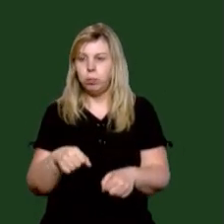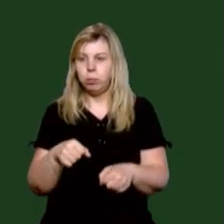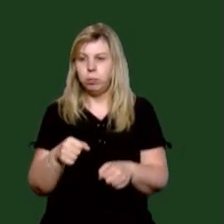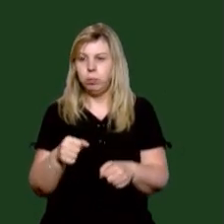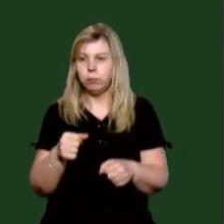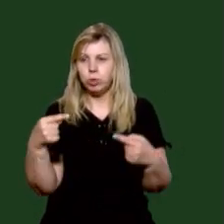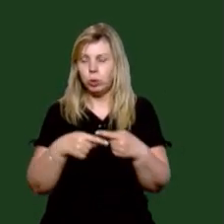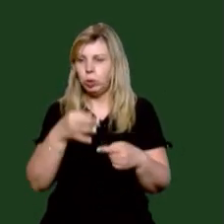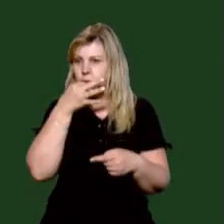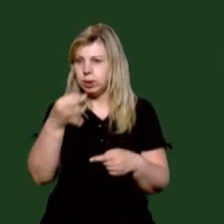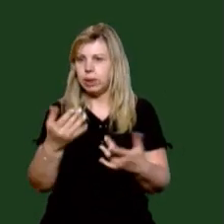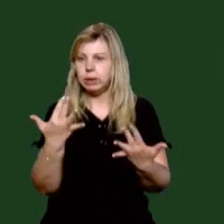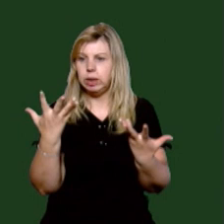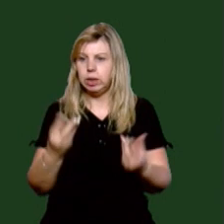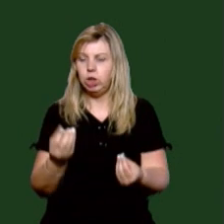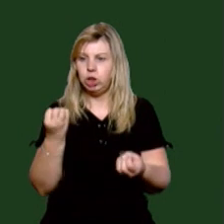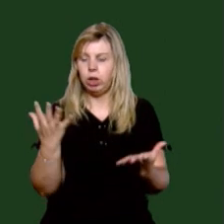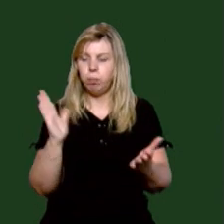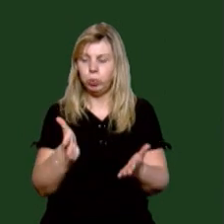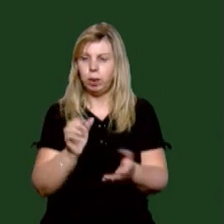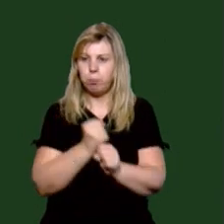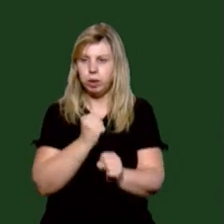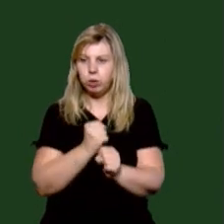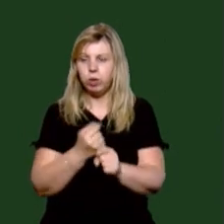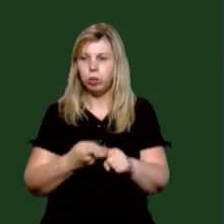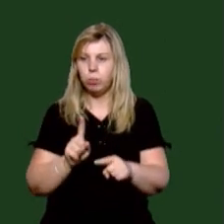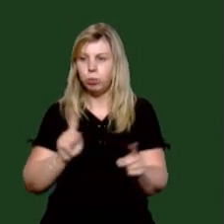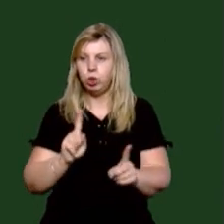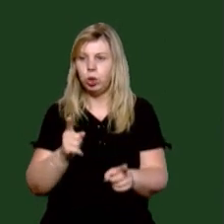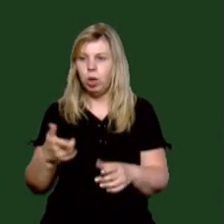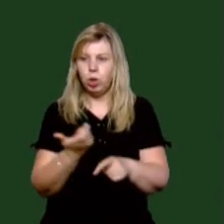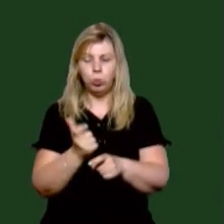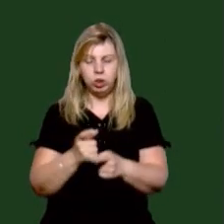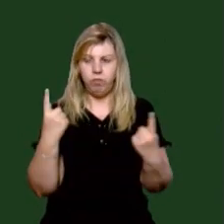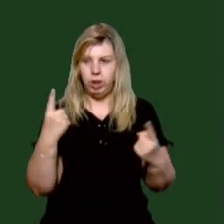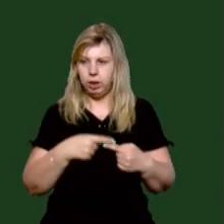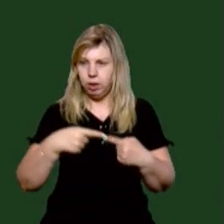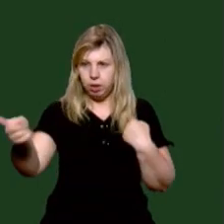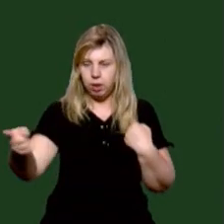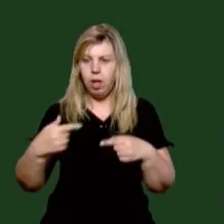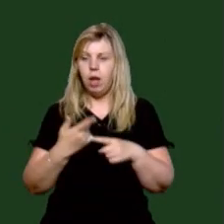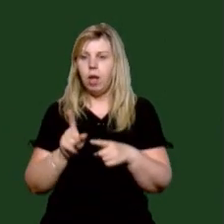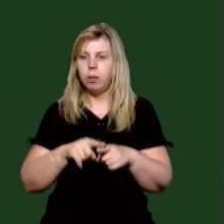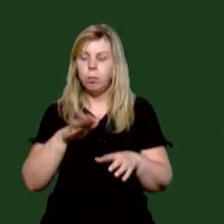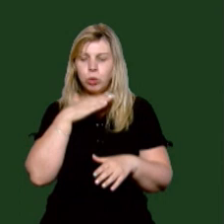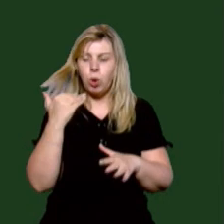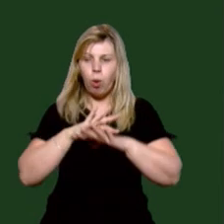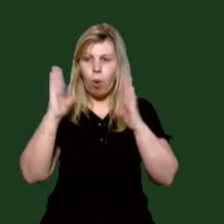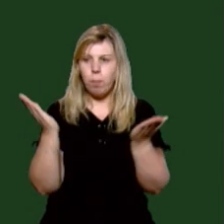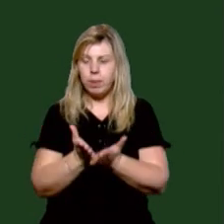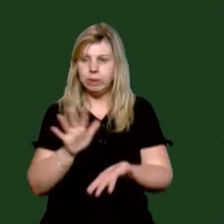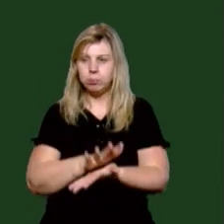чітко вказати, скільки днів ще будуть працювати, тому що затор досить великий, досить значні об'ємні